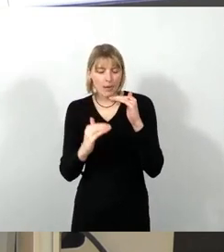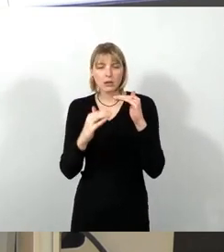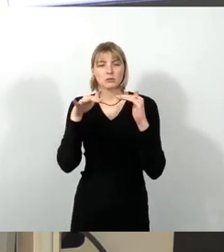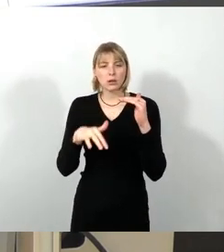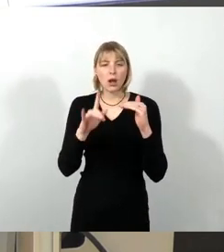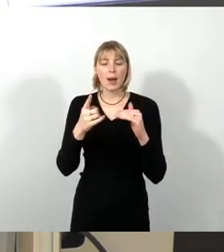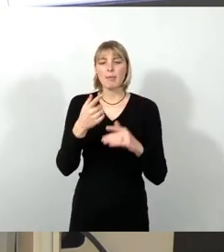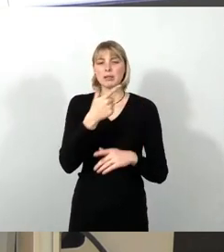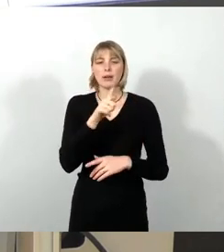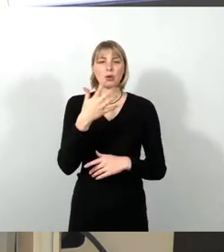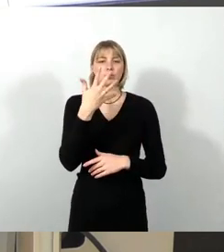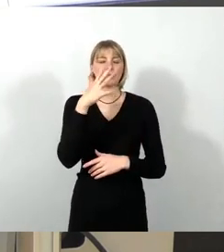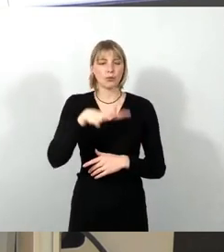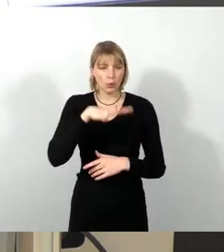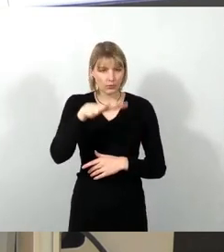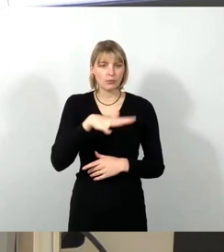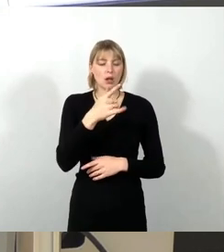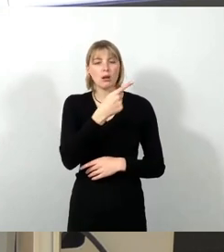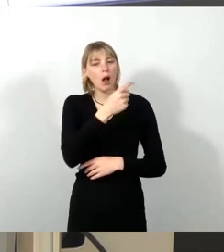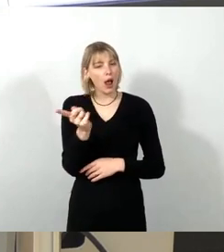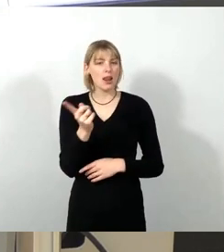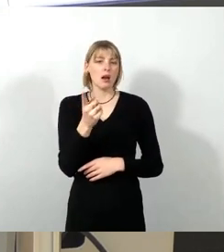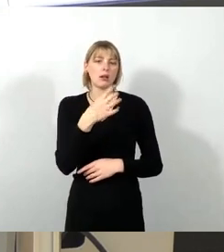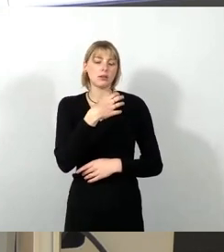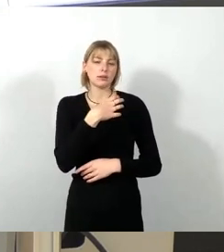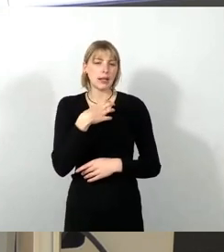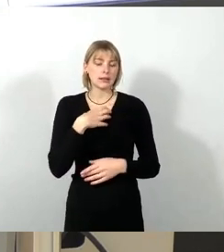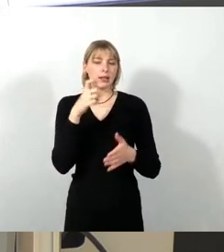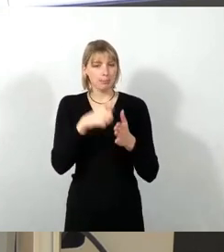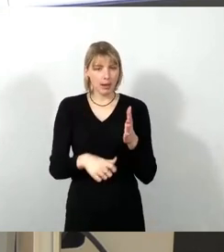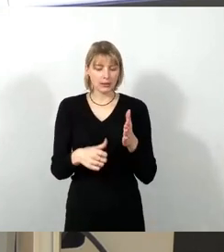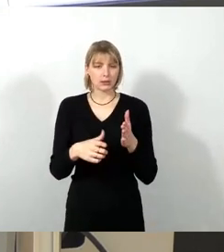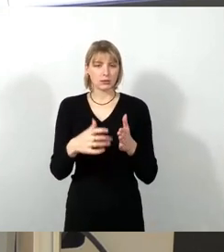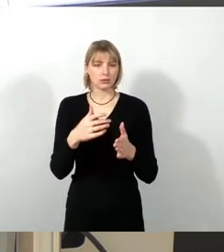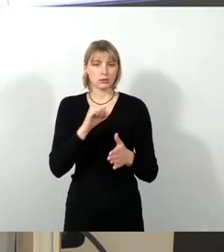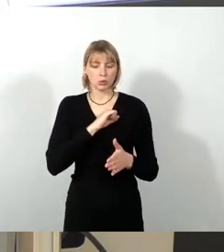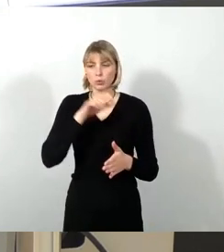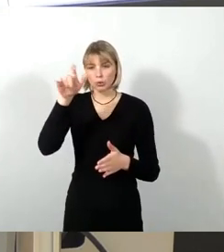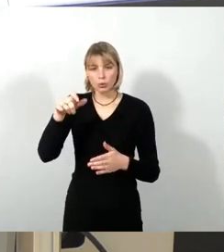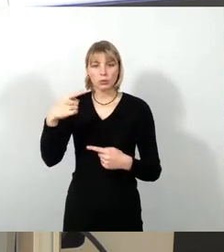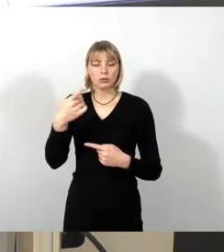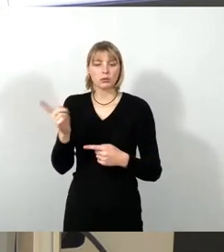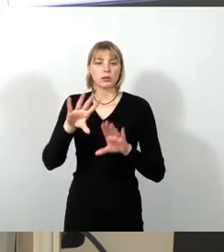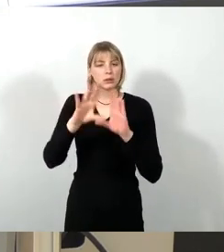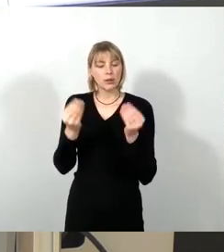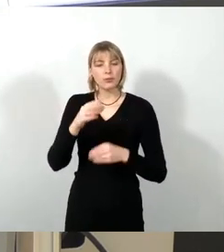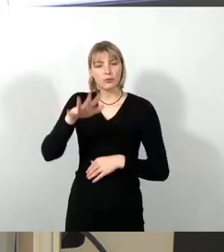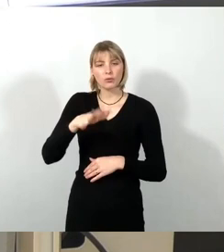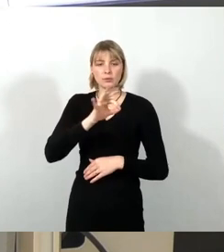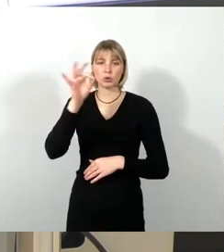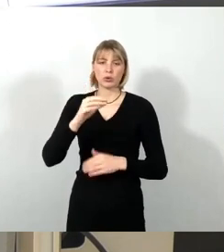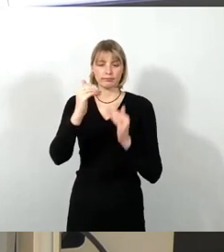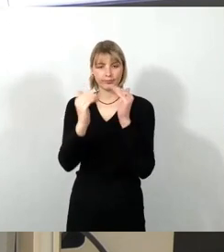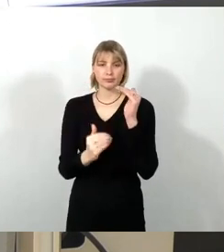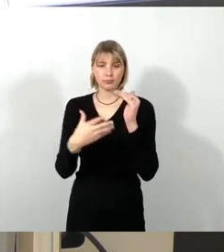es für alle Inhaberinnen des Dresdenpasses einen 50-prozentigen Rabatt auf alle Tickets der DVB.